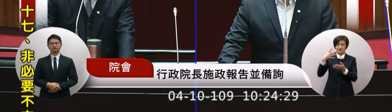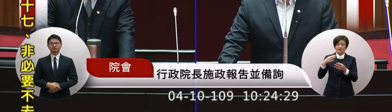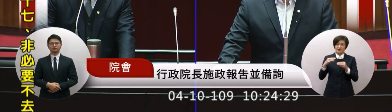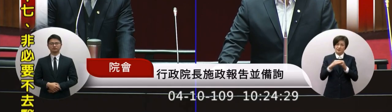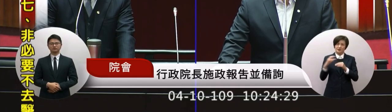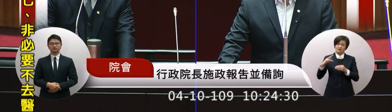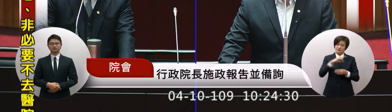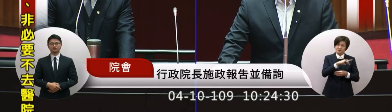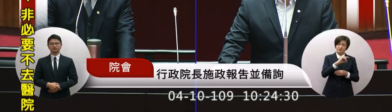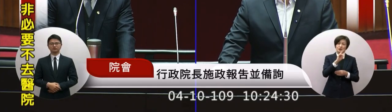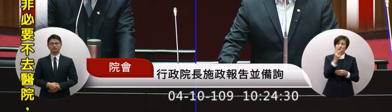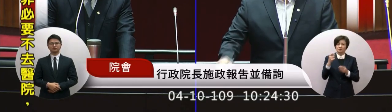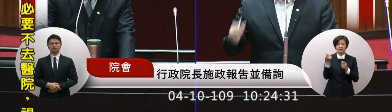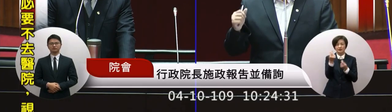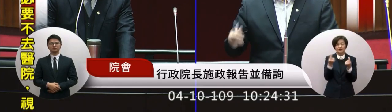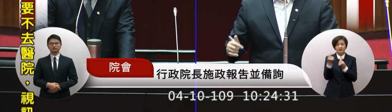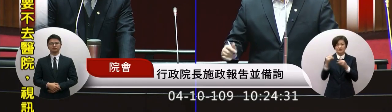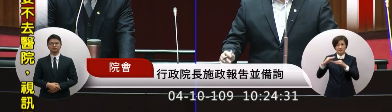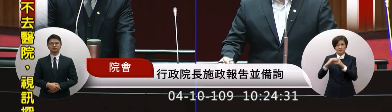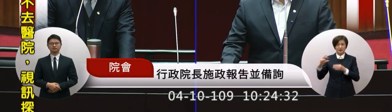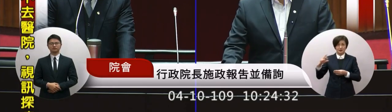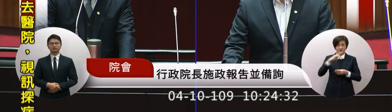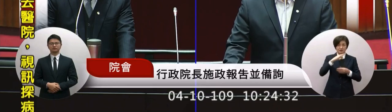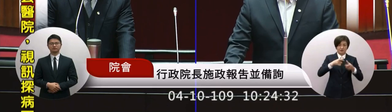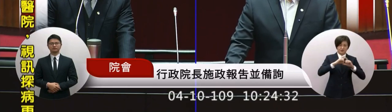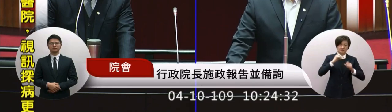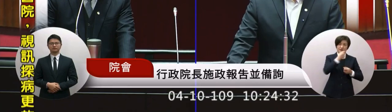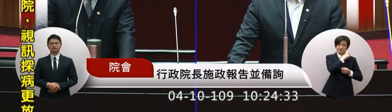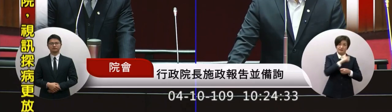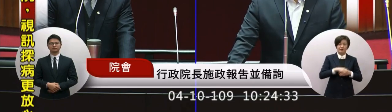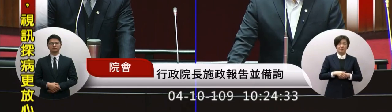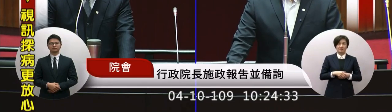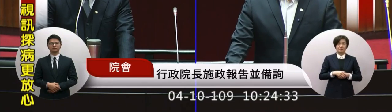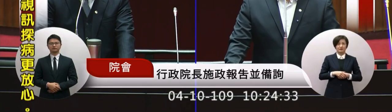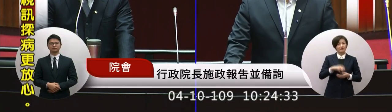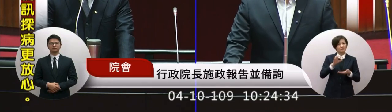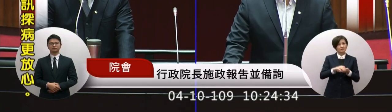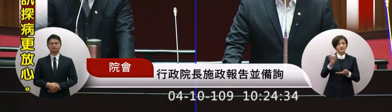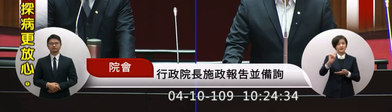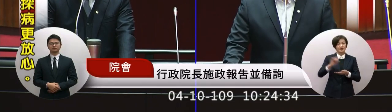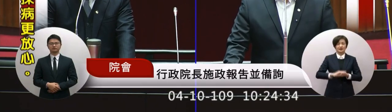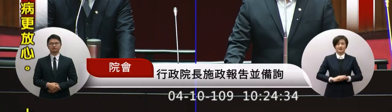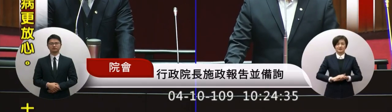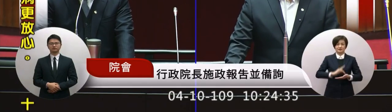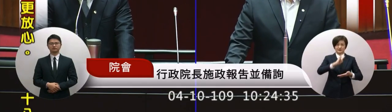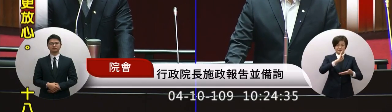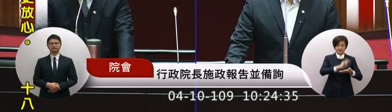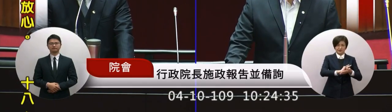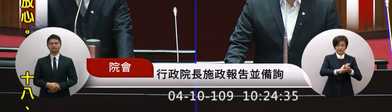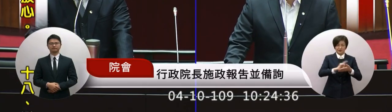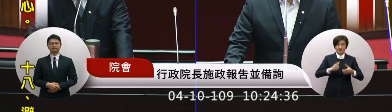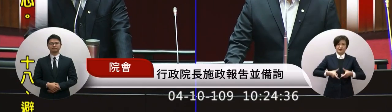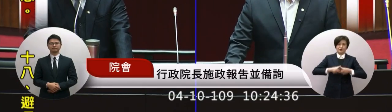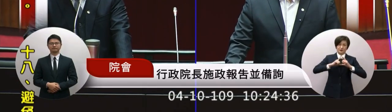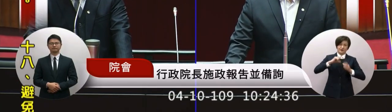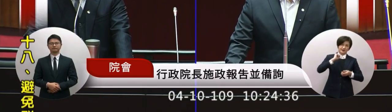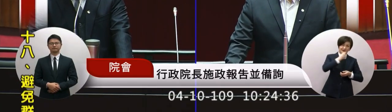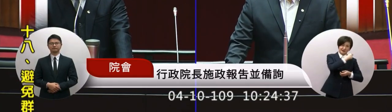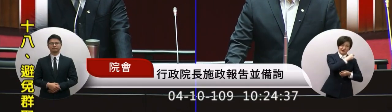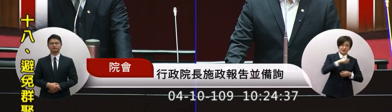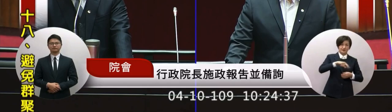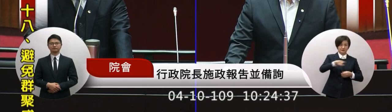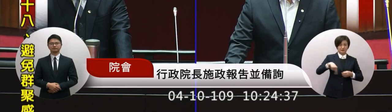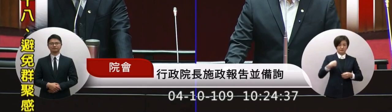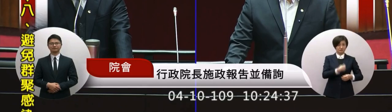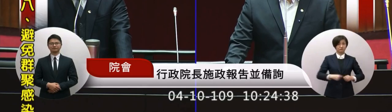或類包機的方式讓他們回來我們證明說從武漢回來的我們的台灣人他們